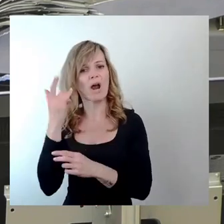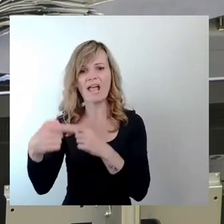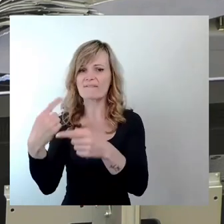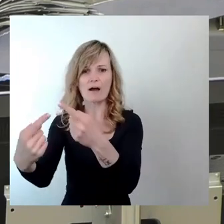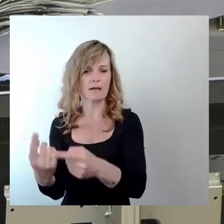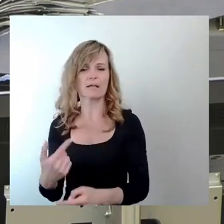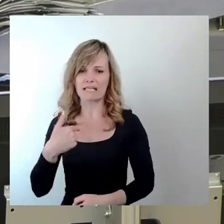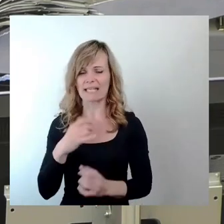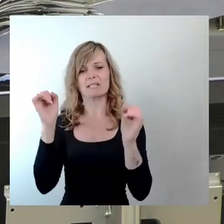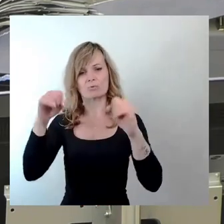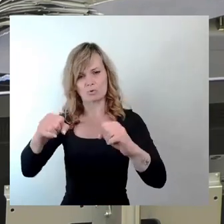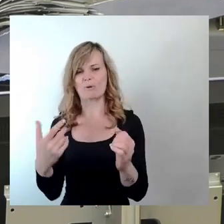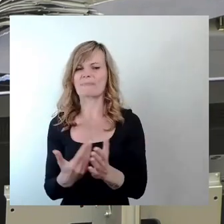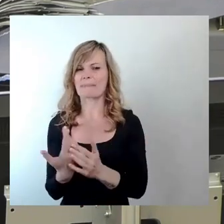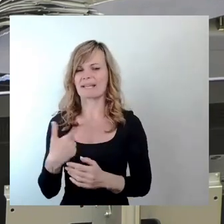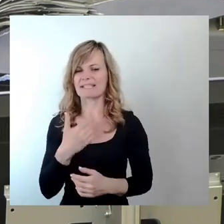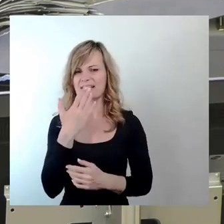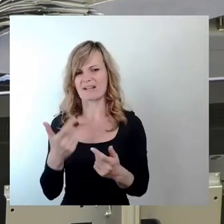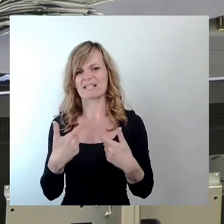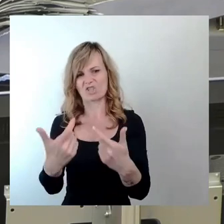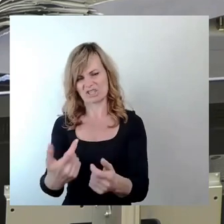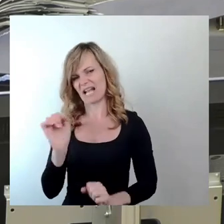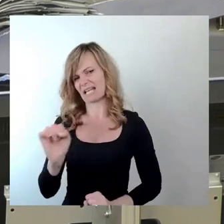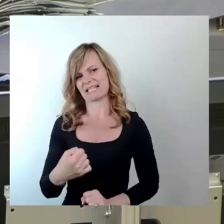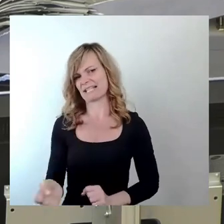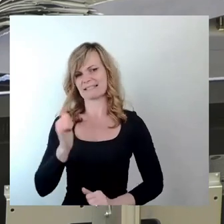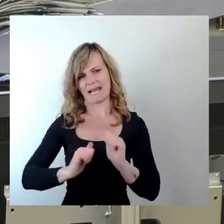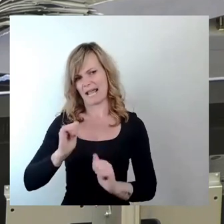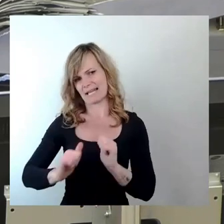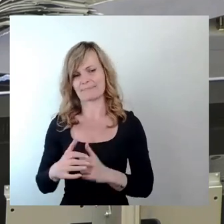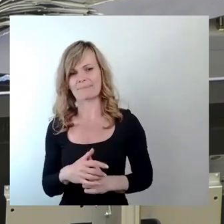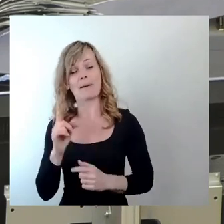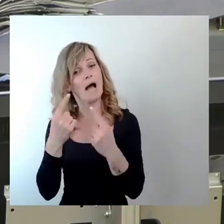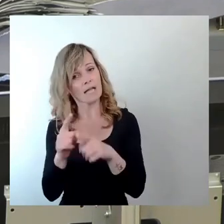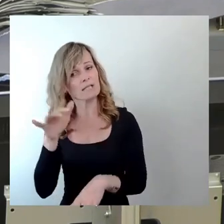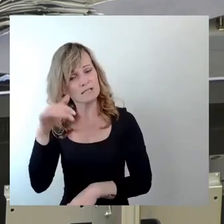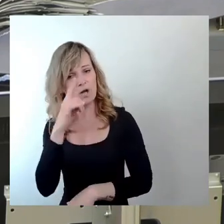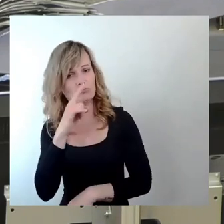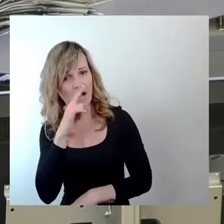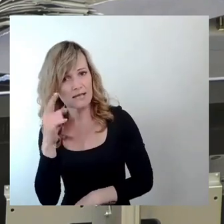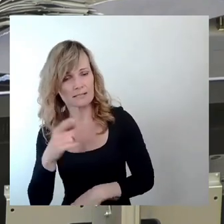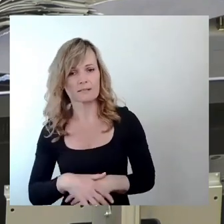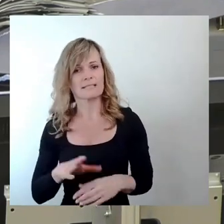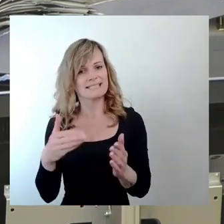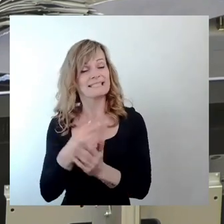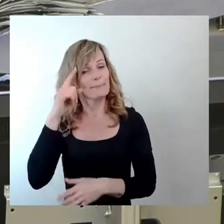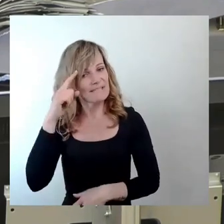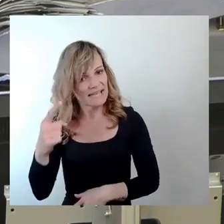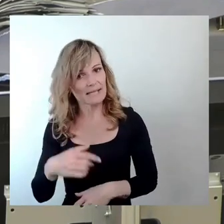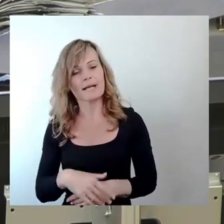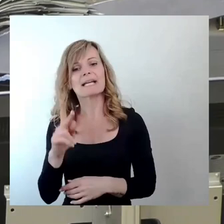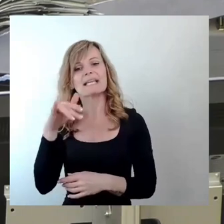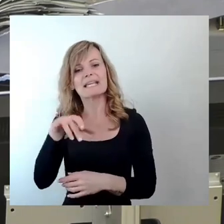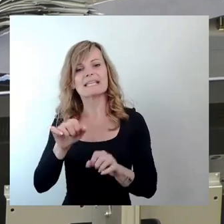Dabei kann ich dieses Wasserski-Gedöns gar nicht leiden. Aber andere haben Spaß dran. In diesem Sinne, Kies sehen, Leuten